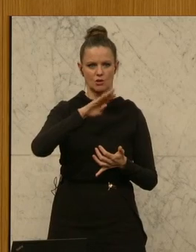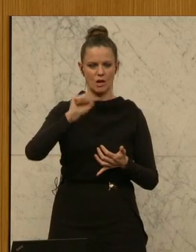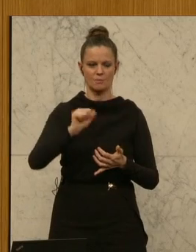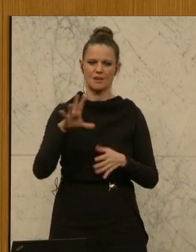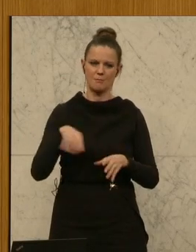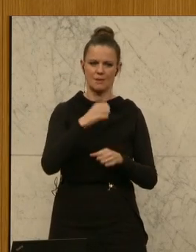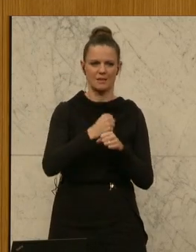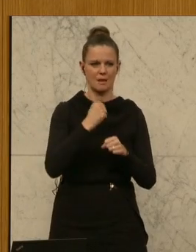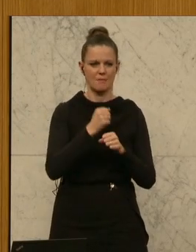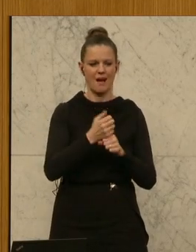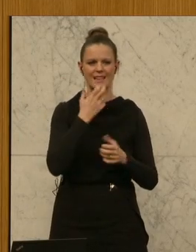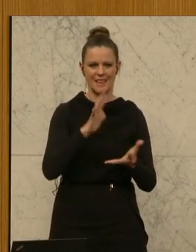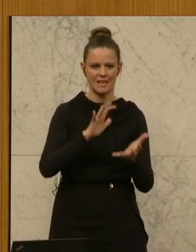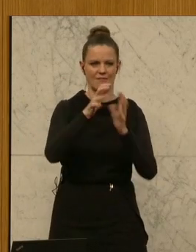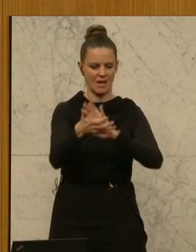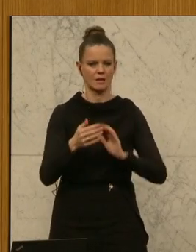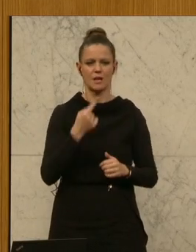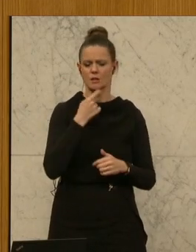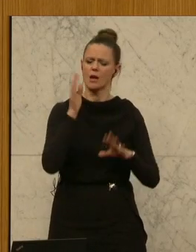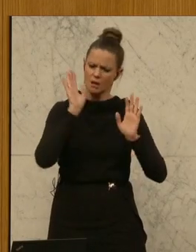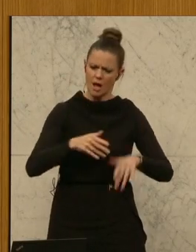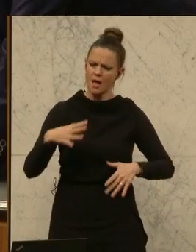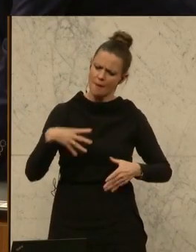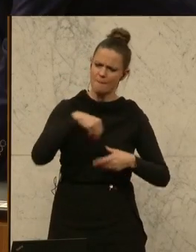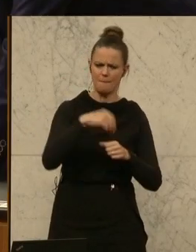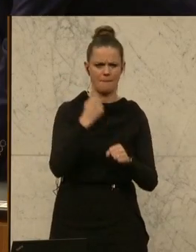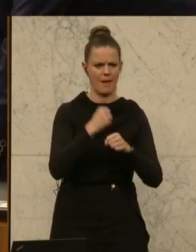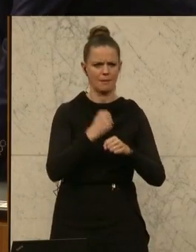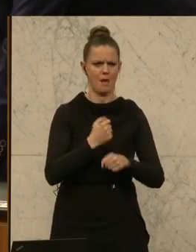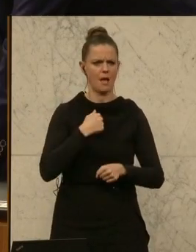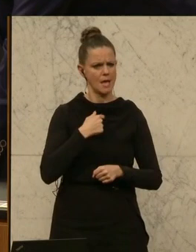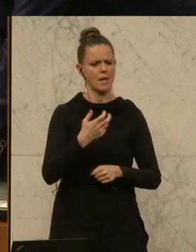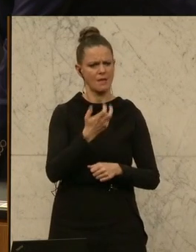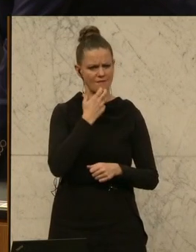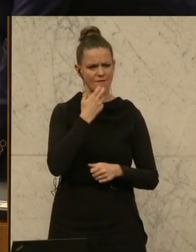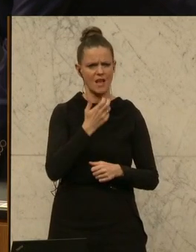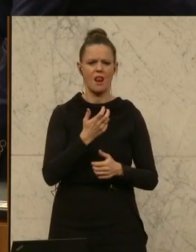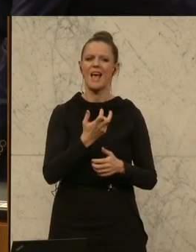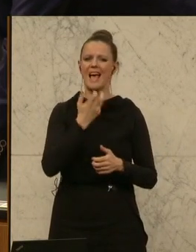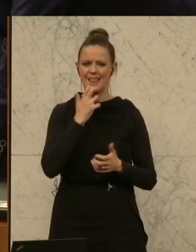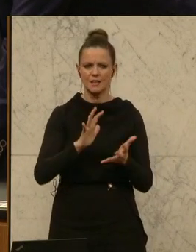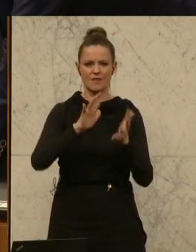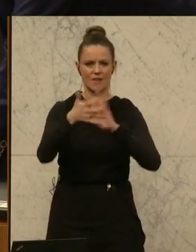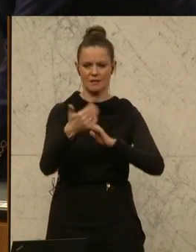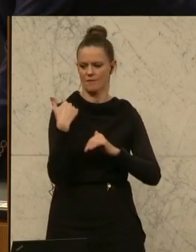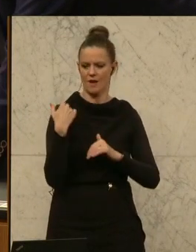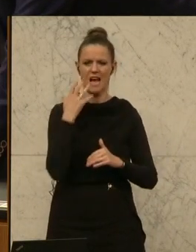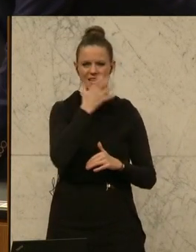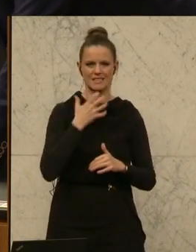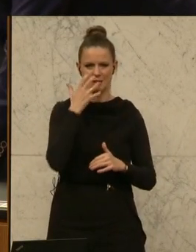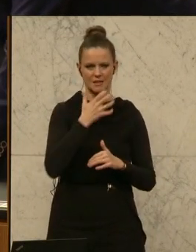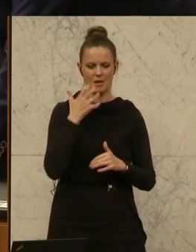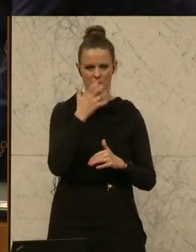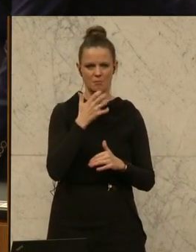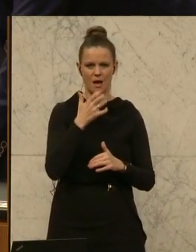bei der Energiewende. Er hat gesagt, hat er gesagt, ich mache mit, ich bin für die Energiewende und hat sie im September heuer eine